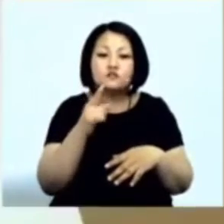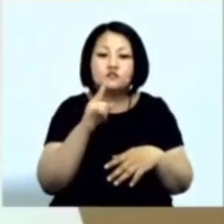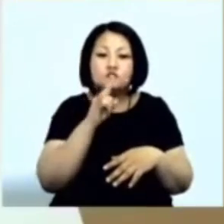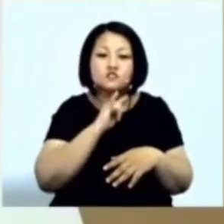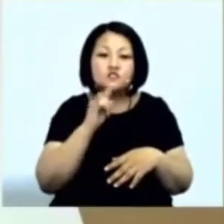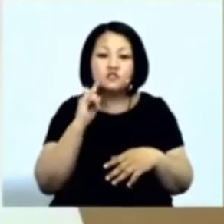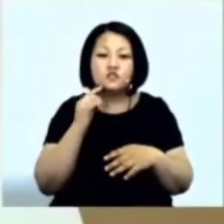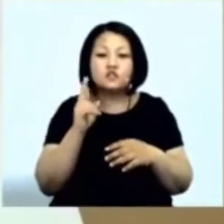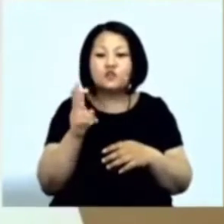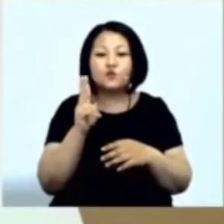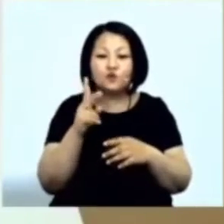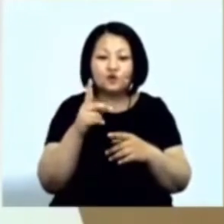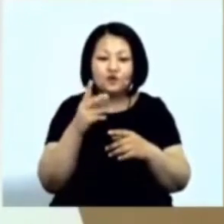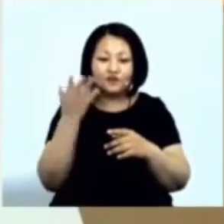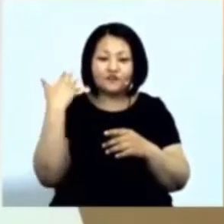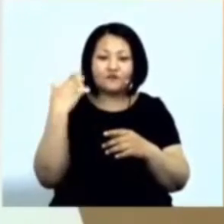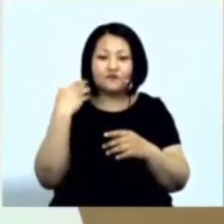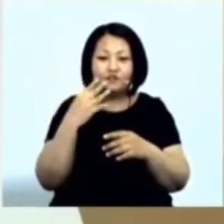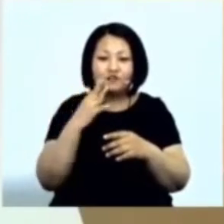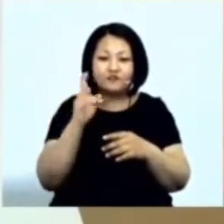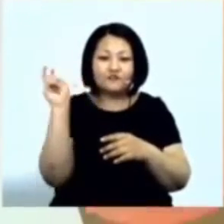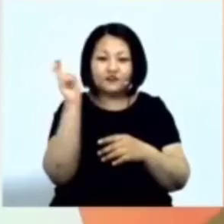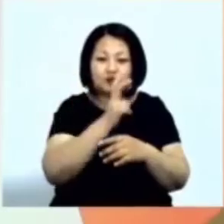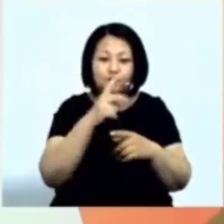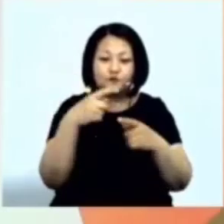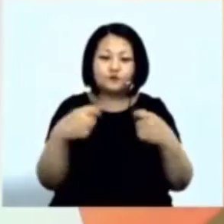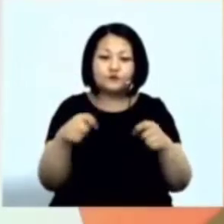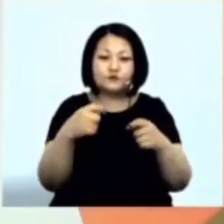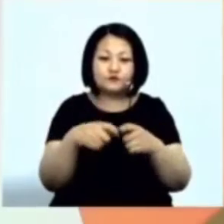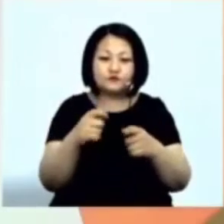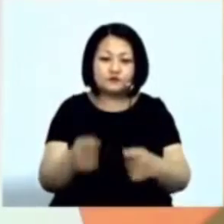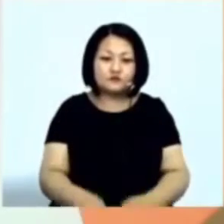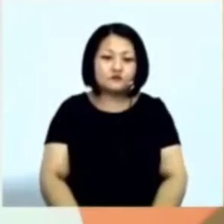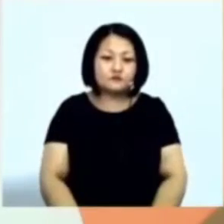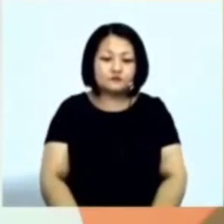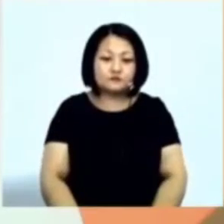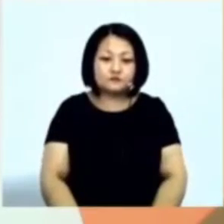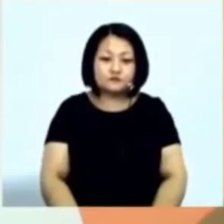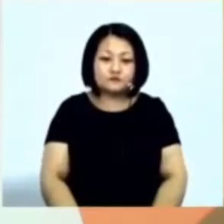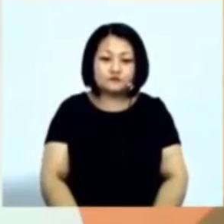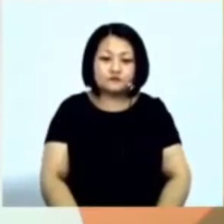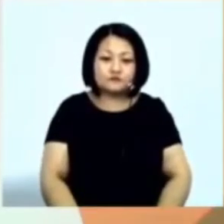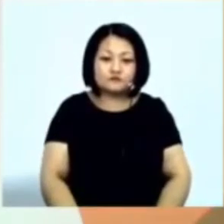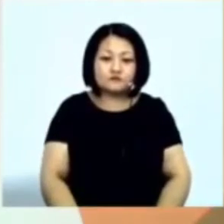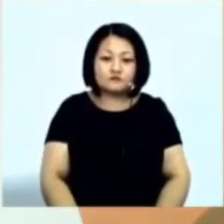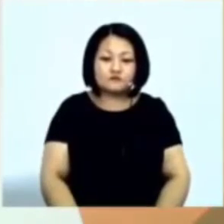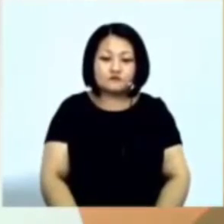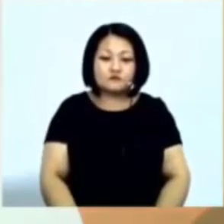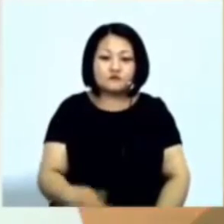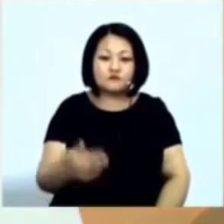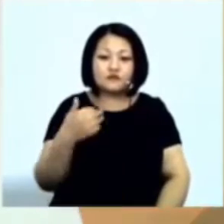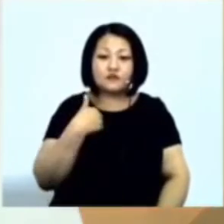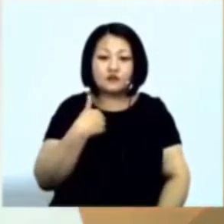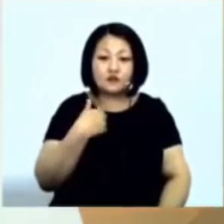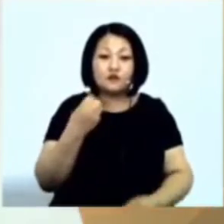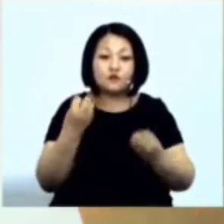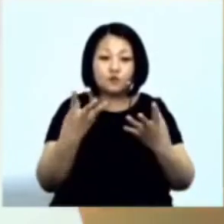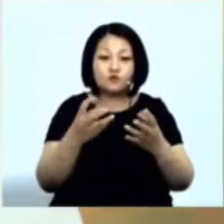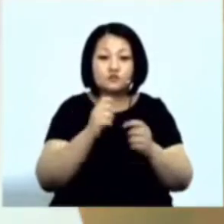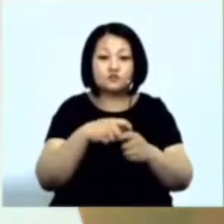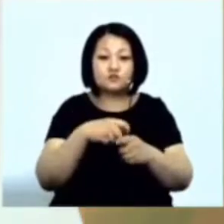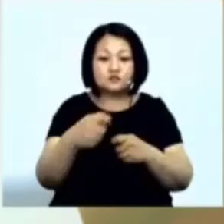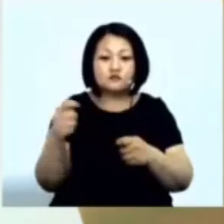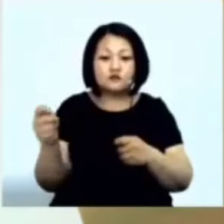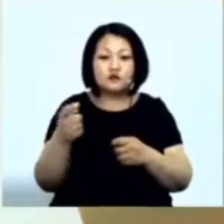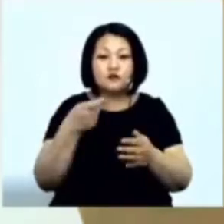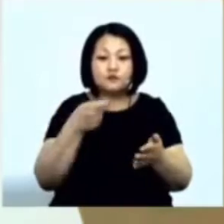отрывала Билеты У ней были Все время Такие улыбающиеся глаза Вот я раздавала Билеты И я знаю Каждый из вас